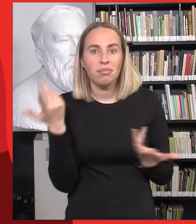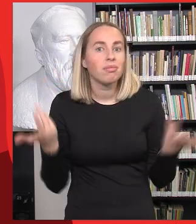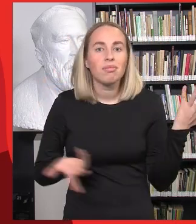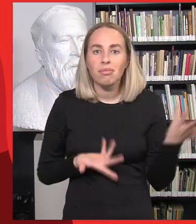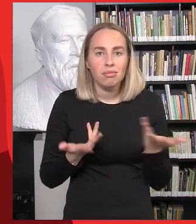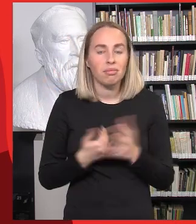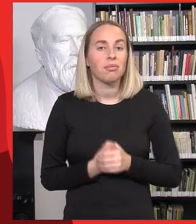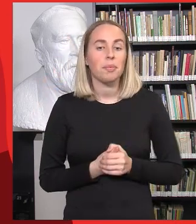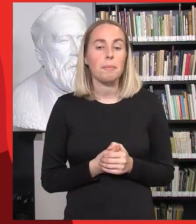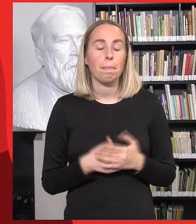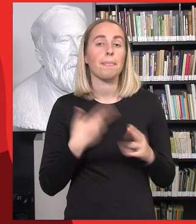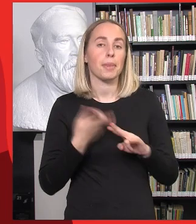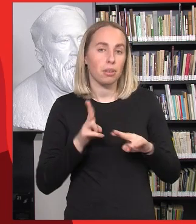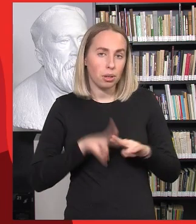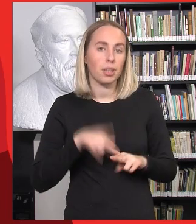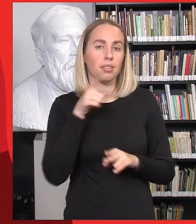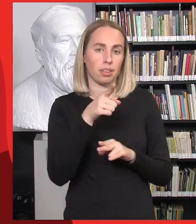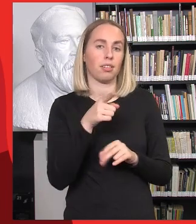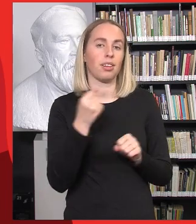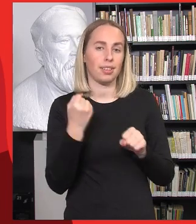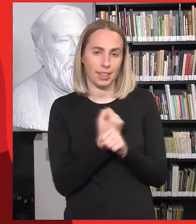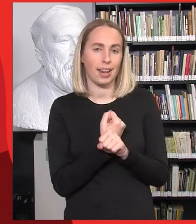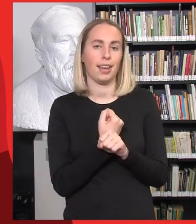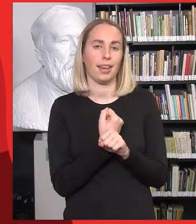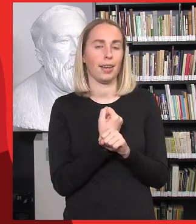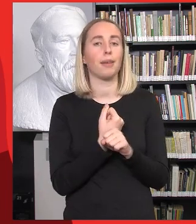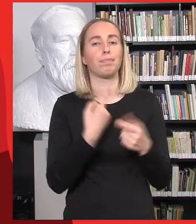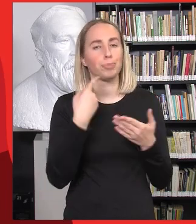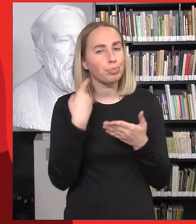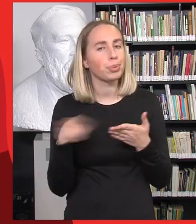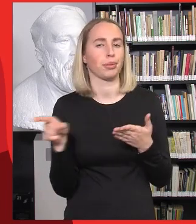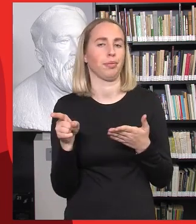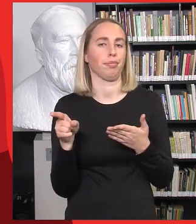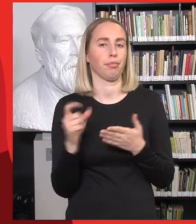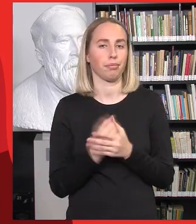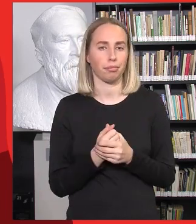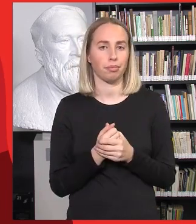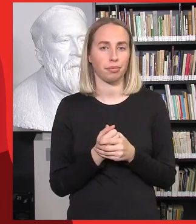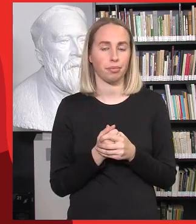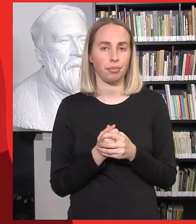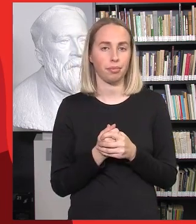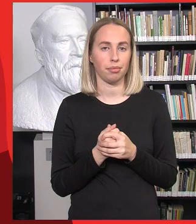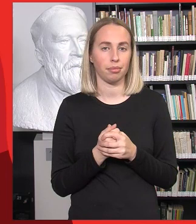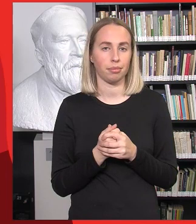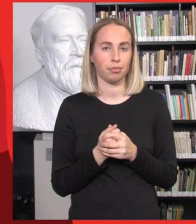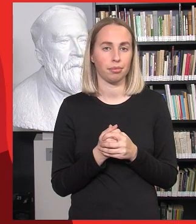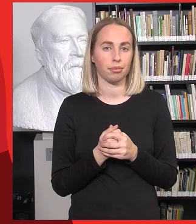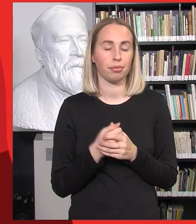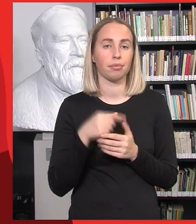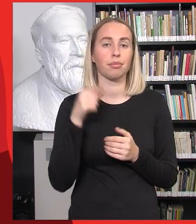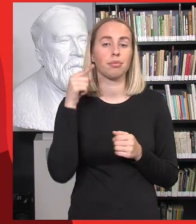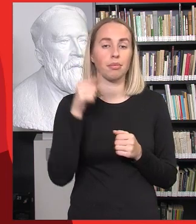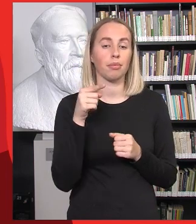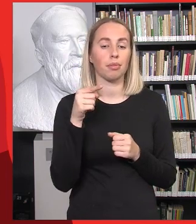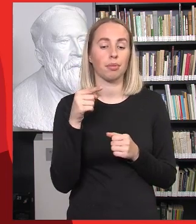Tai manau, kad reikėtų laužyti tos stereotipus būtent ir galbūt ir turėtų viskas pradėti vykti nuo